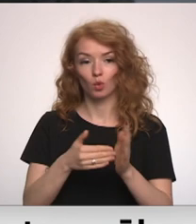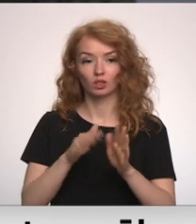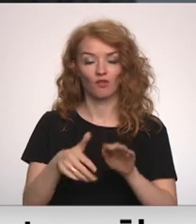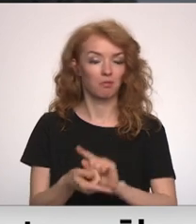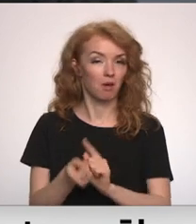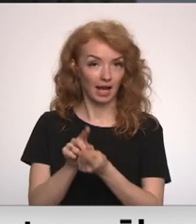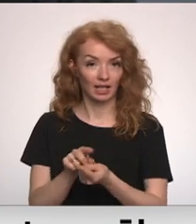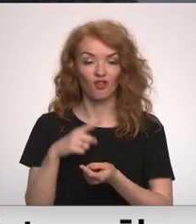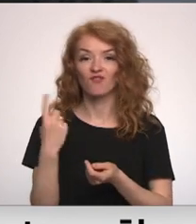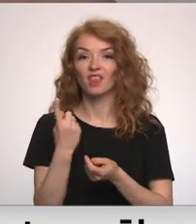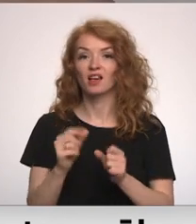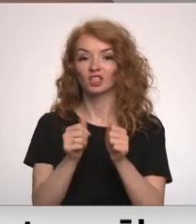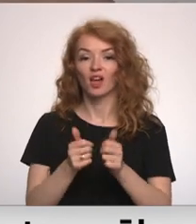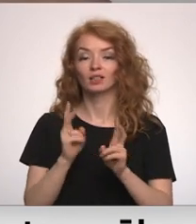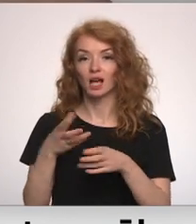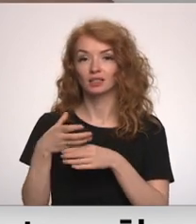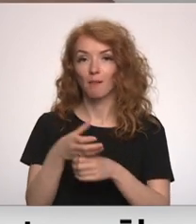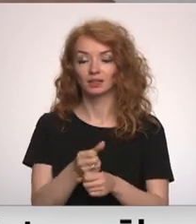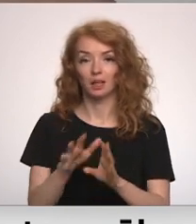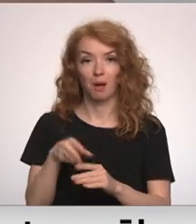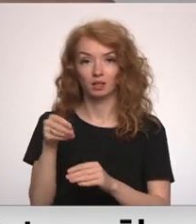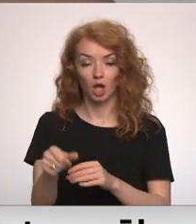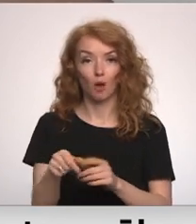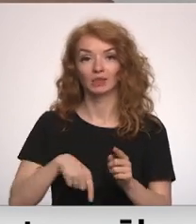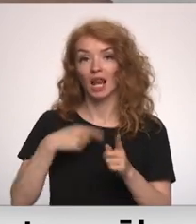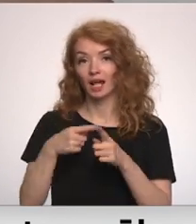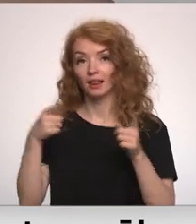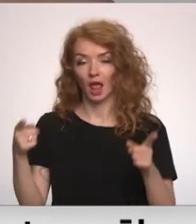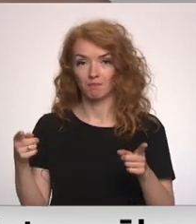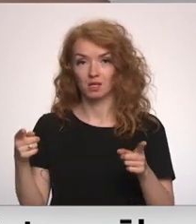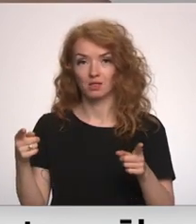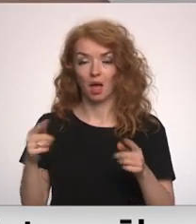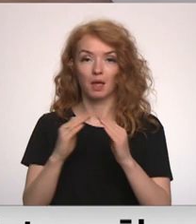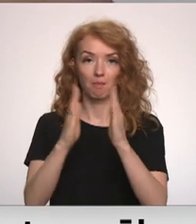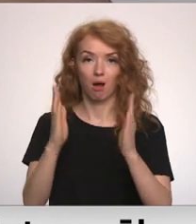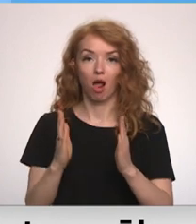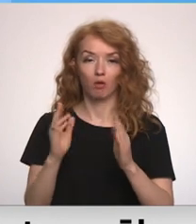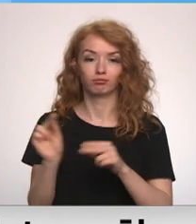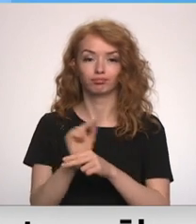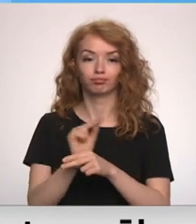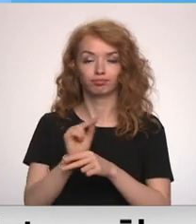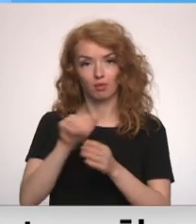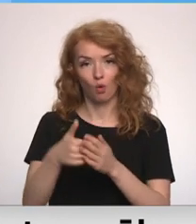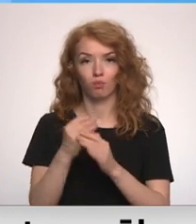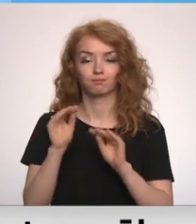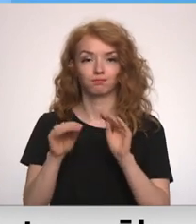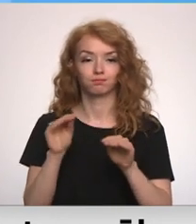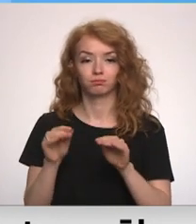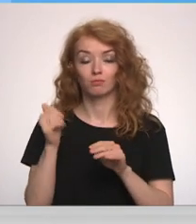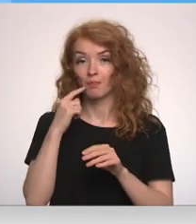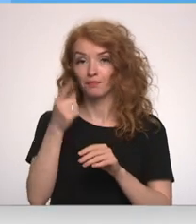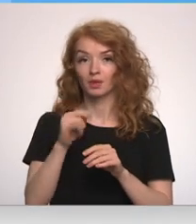mainīt. Vienīgais veids, kā samazināt maksājumus ilgtermiņā, ar vien ir māju siltināšana. Ja jūs braucat